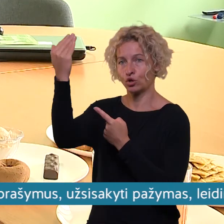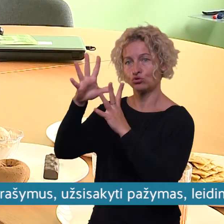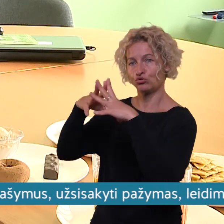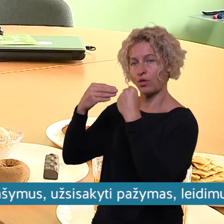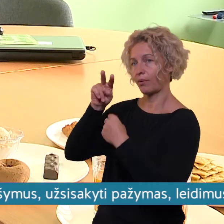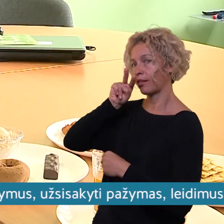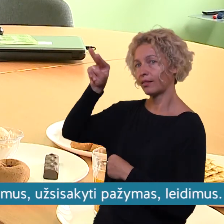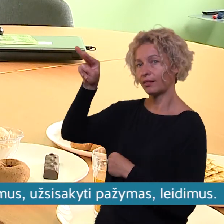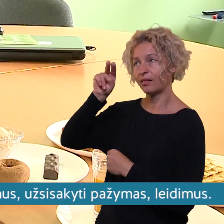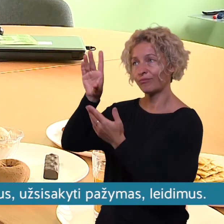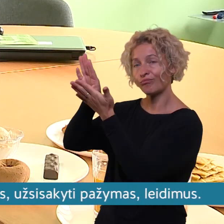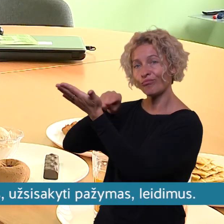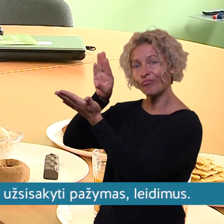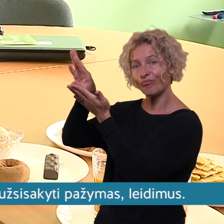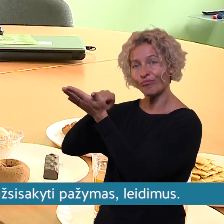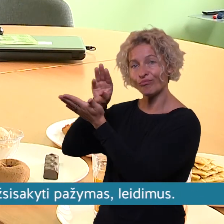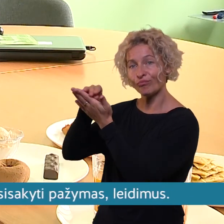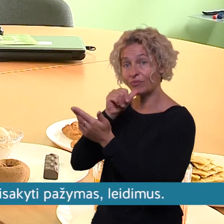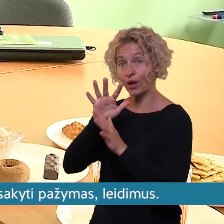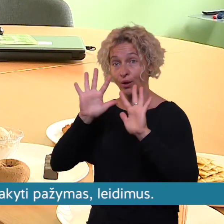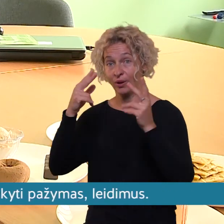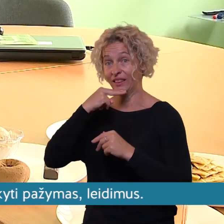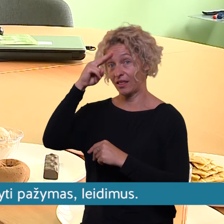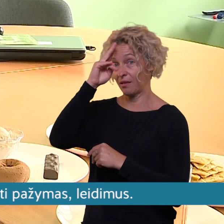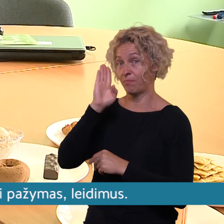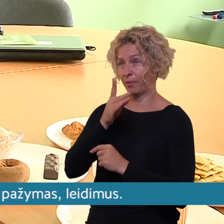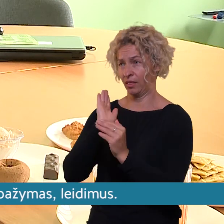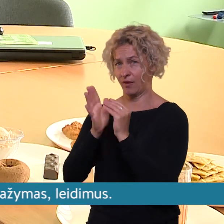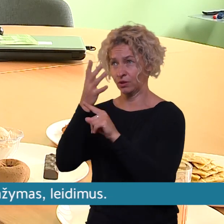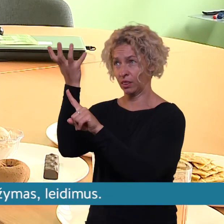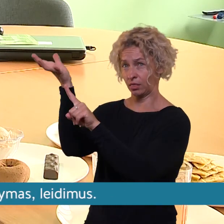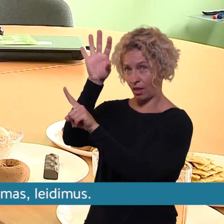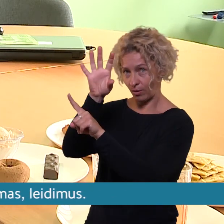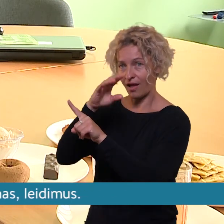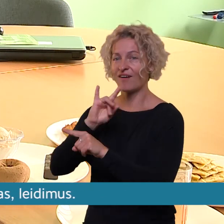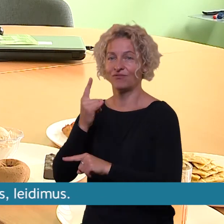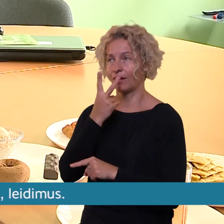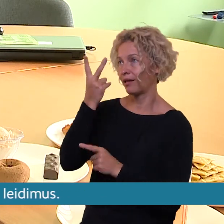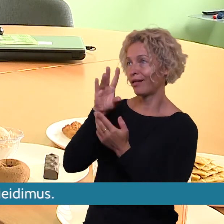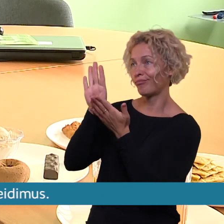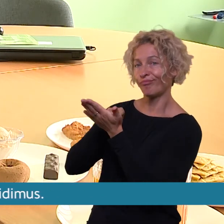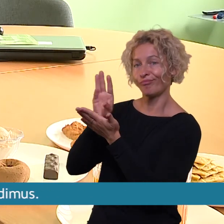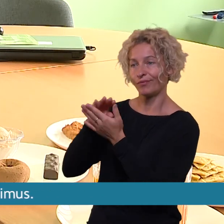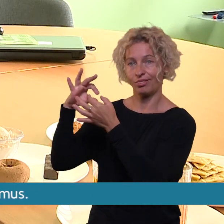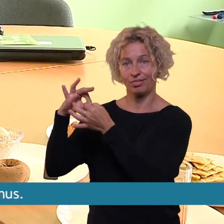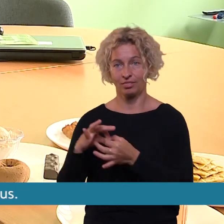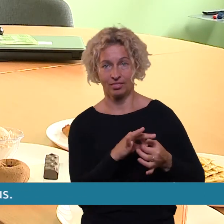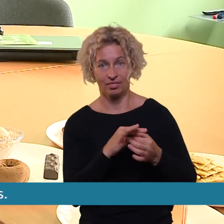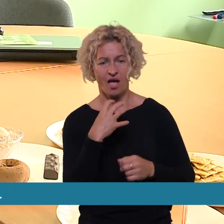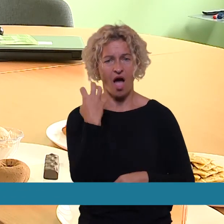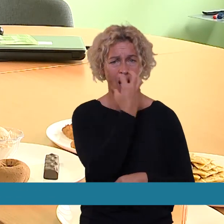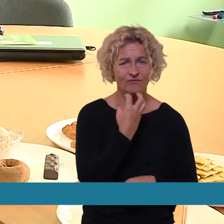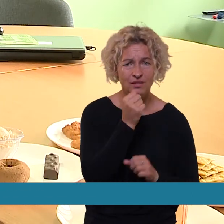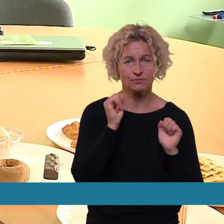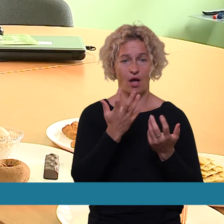daržojų valgom, tai tas ir vaikas išmoks valgyti daugiau daržojų. Jeigu valgom greito kažkokio maisto daugiau, tai ir tas vaikas